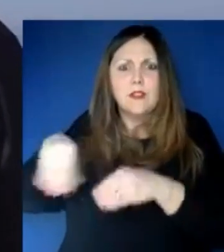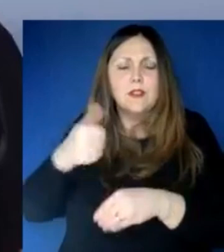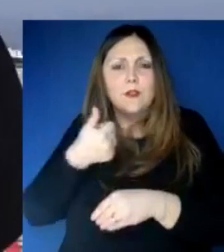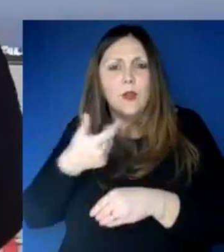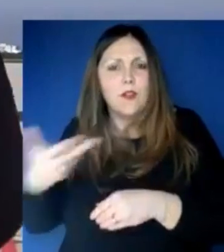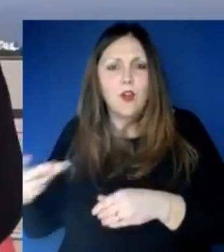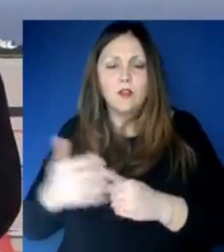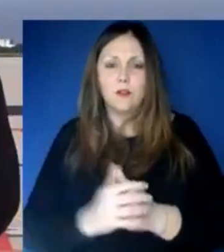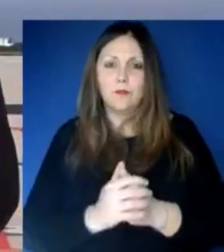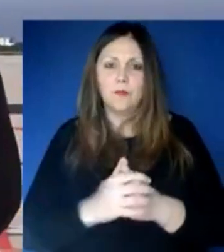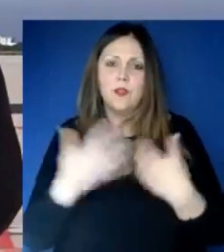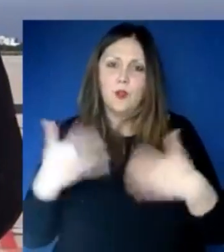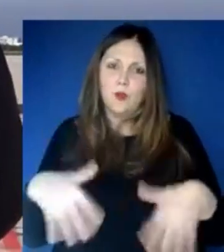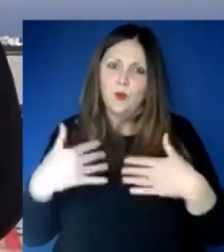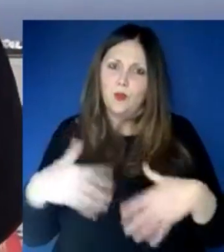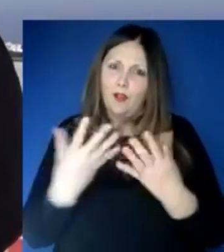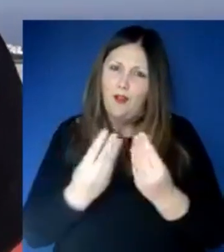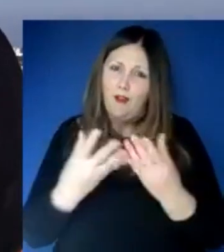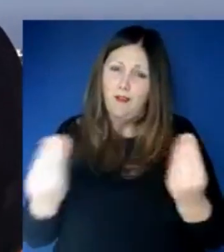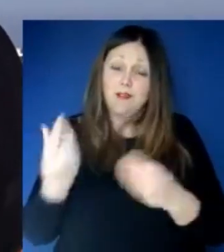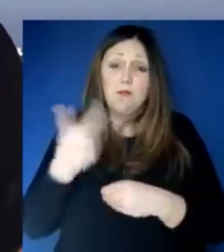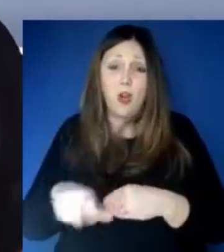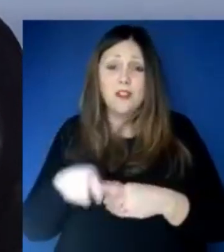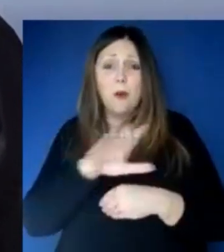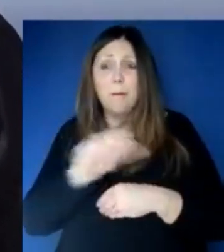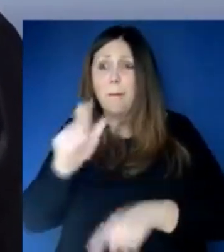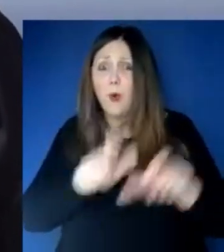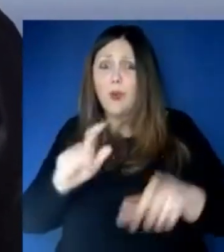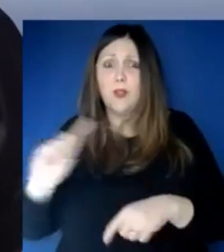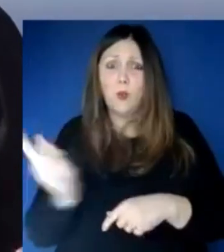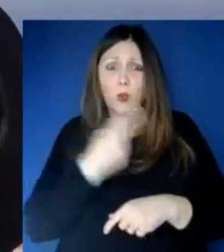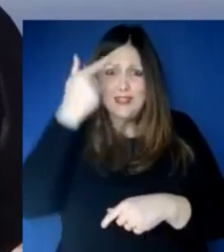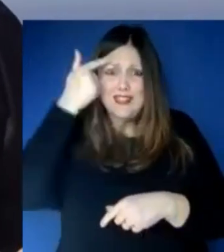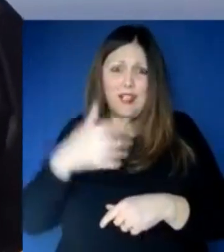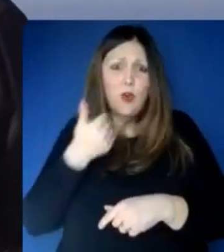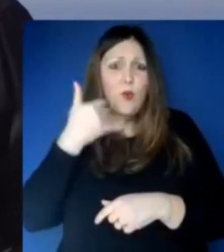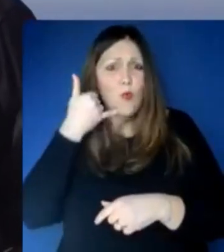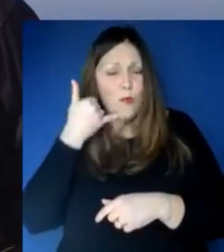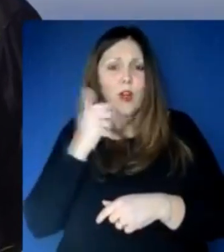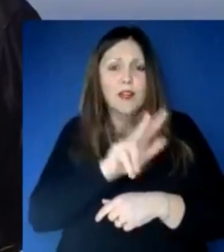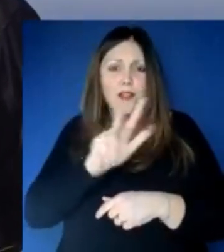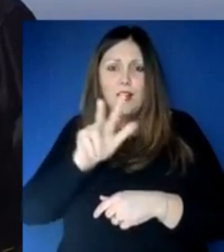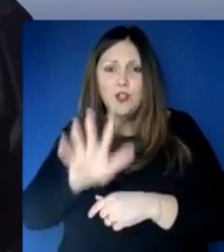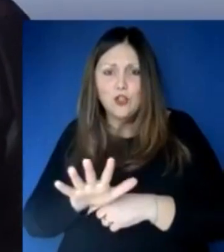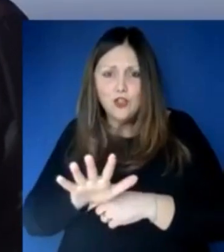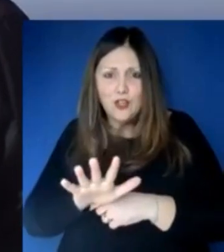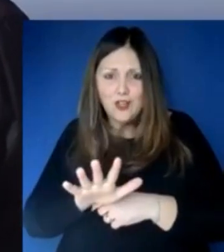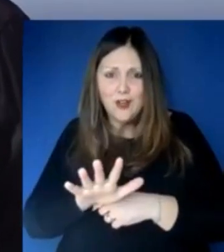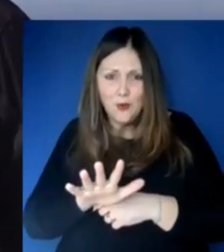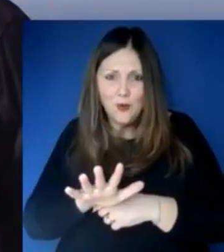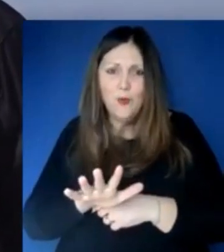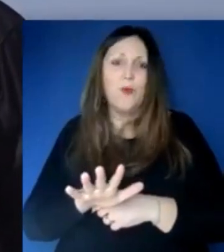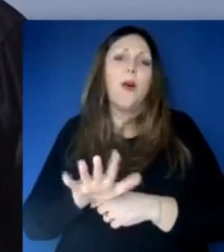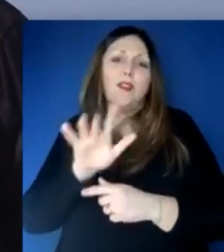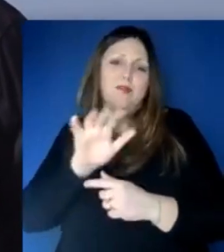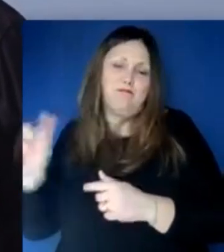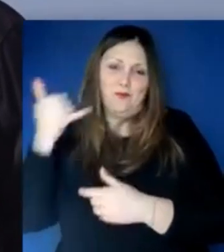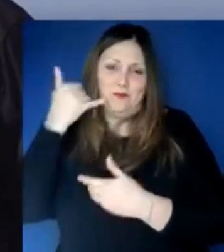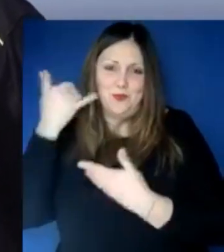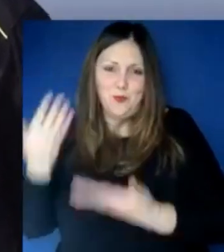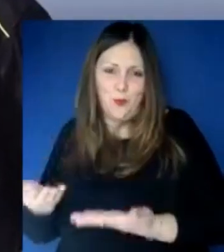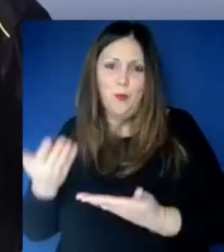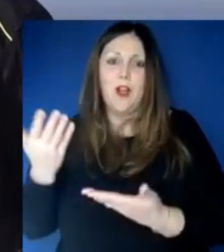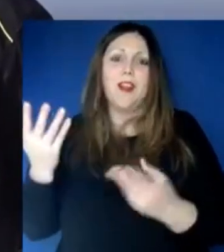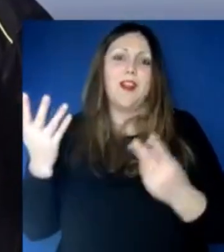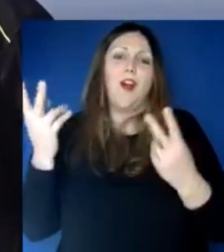-8402-227, ovviamente non riesco a rispondere sempre perché siamo continuamente in videoconferenza con il governo,